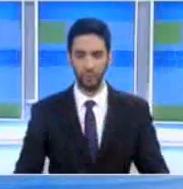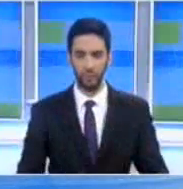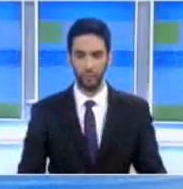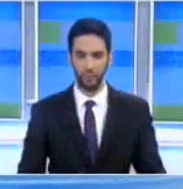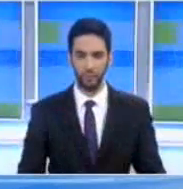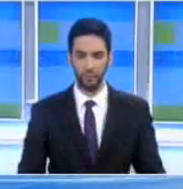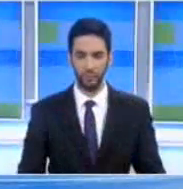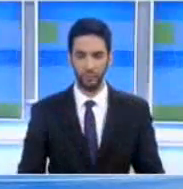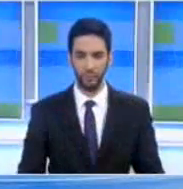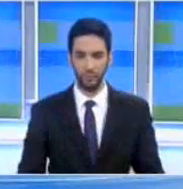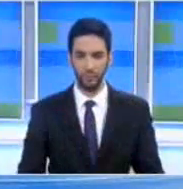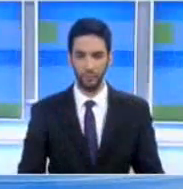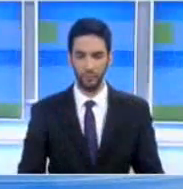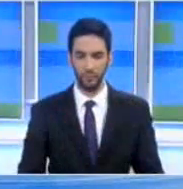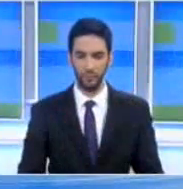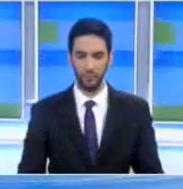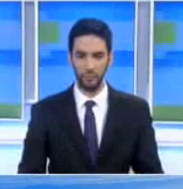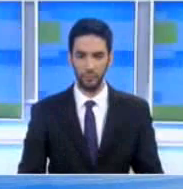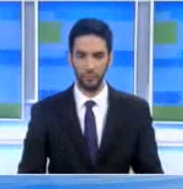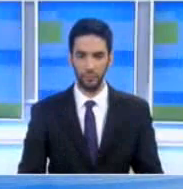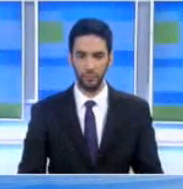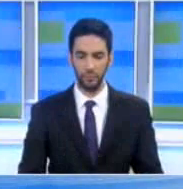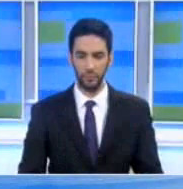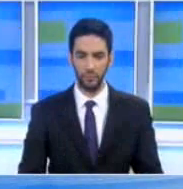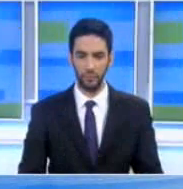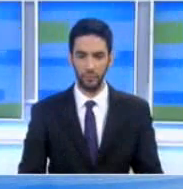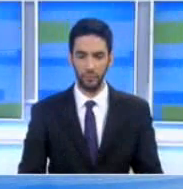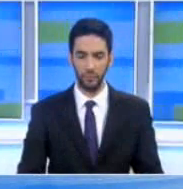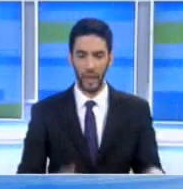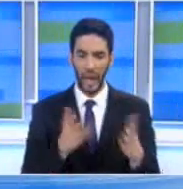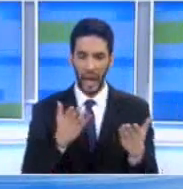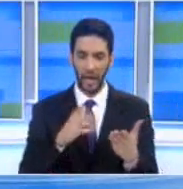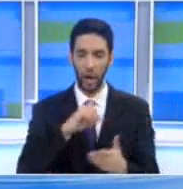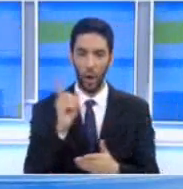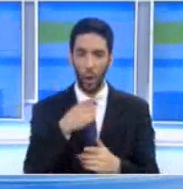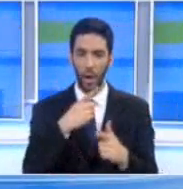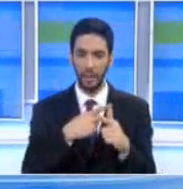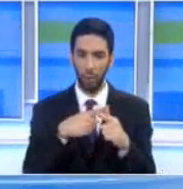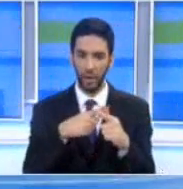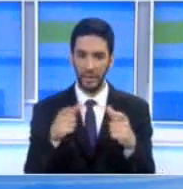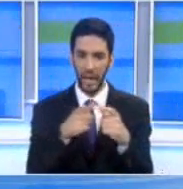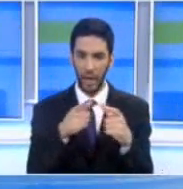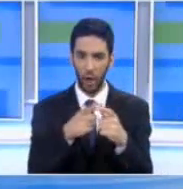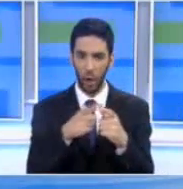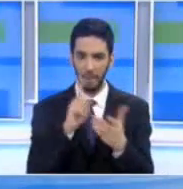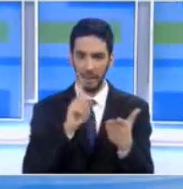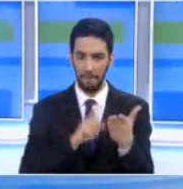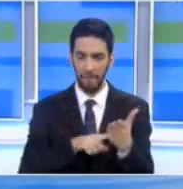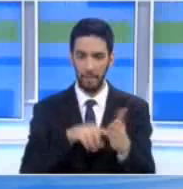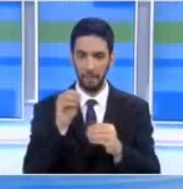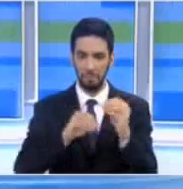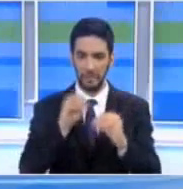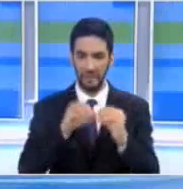της πρώτης απόφασης που είχε ληφθεί από τη Βουλή θα μπορέσει να υπάρξει η εξουσία στον Υπουργοπαιδείας που ανήκει όπως